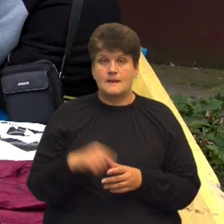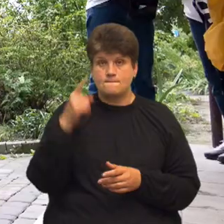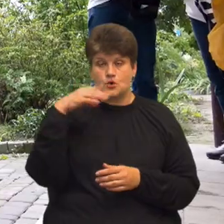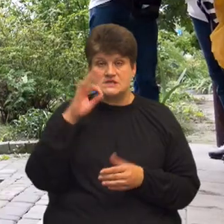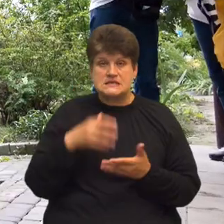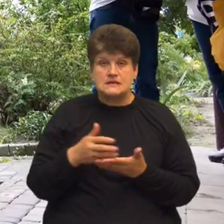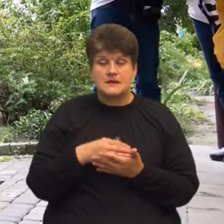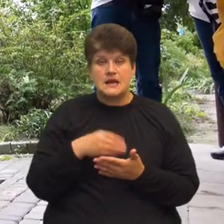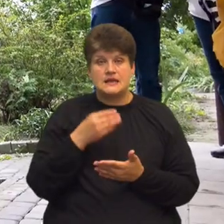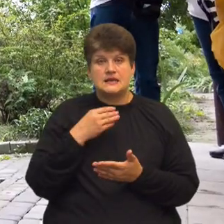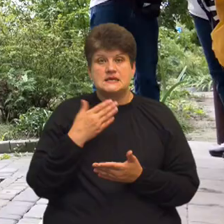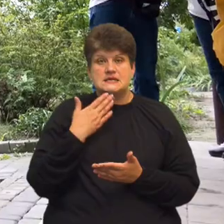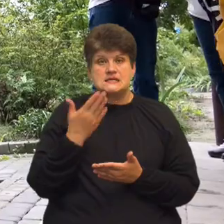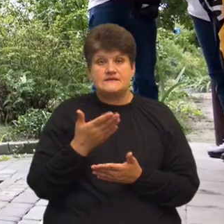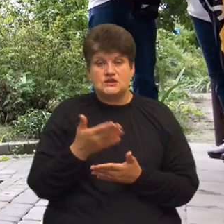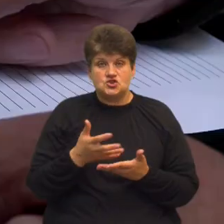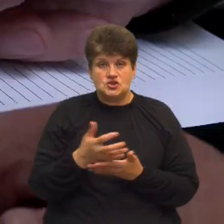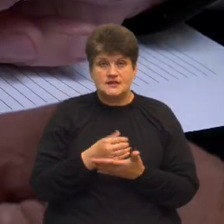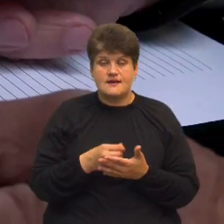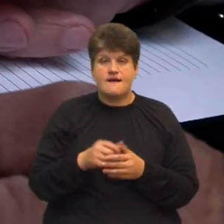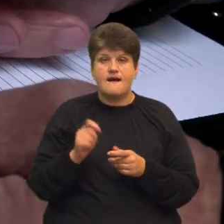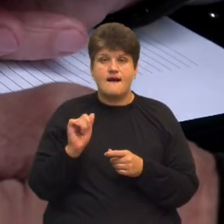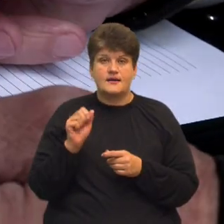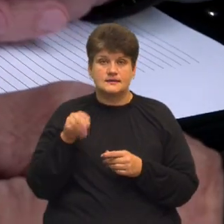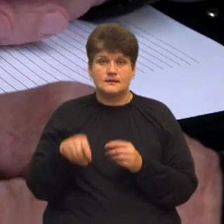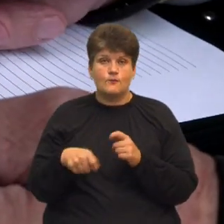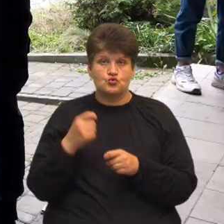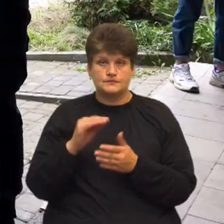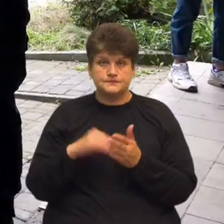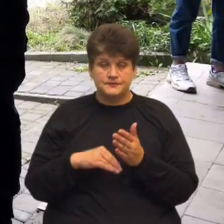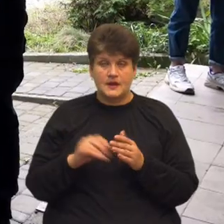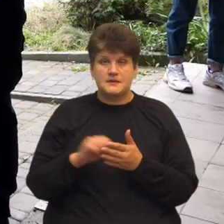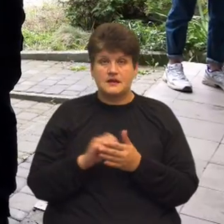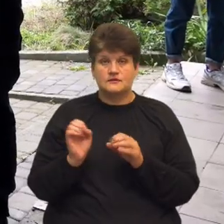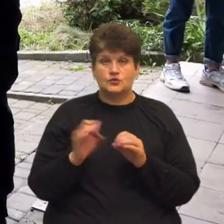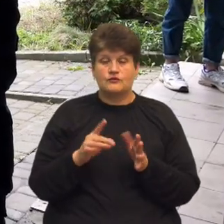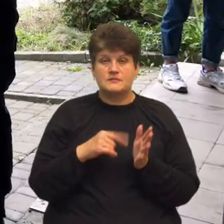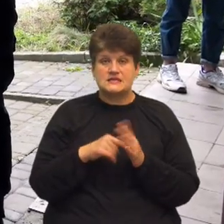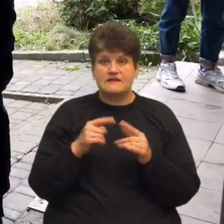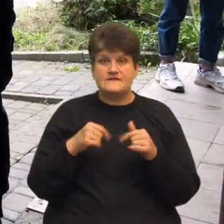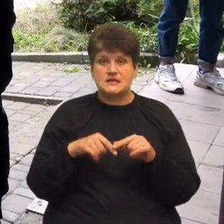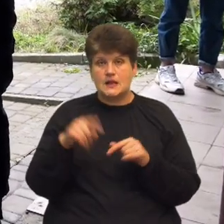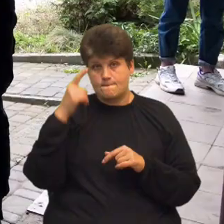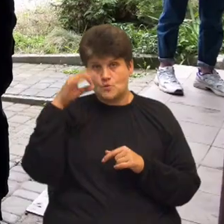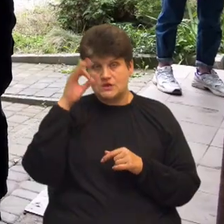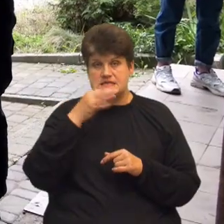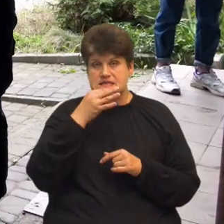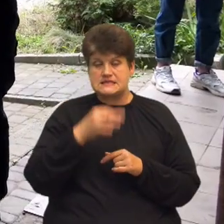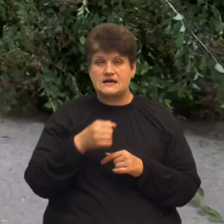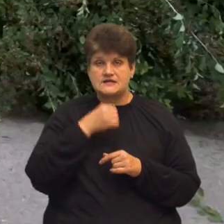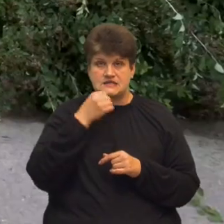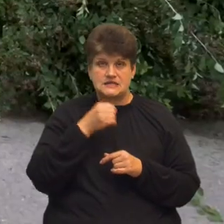свідчення та склали акт про порушення. Матеріали передадуть у міський відділ поліції, розповів старший інспектор Андрій